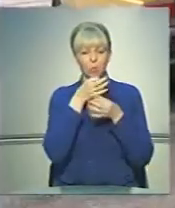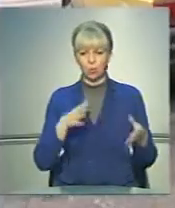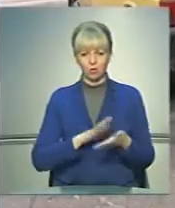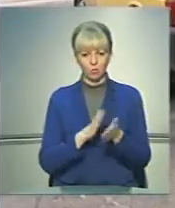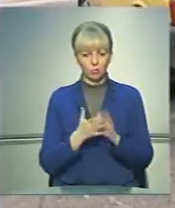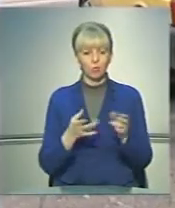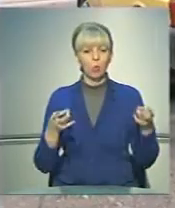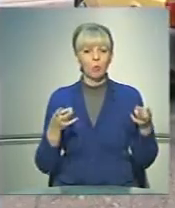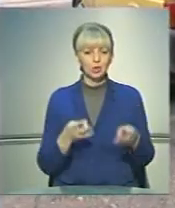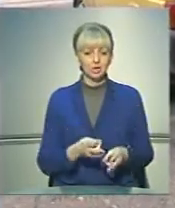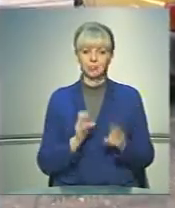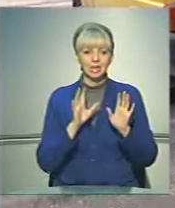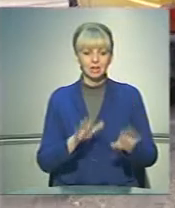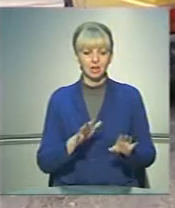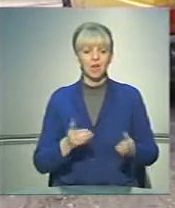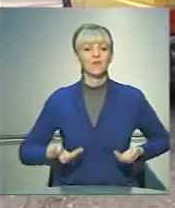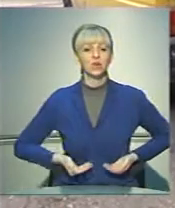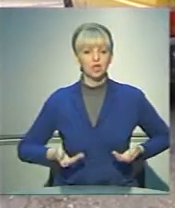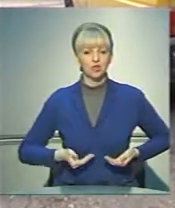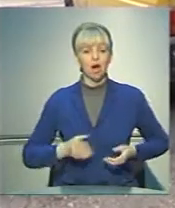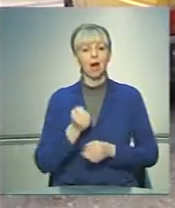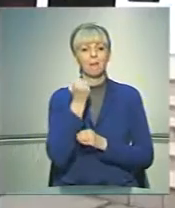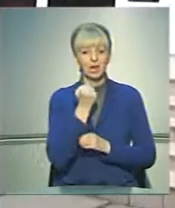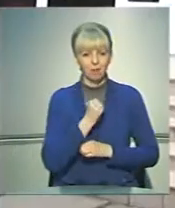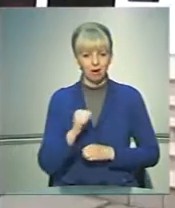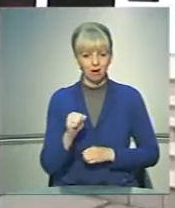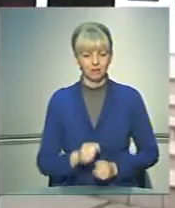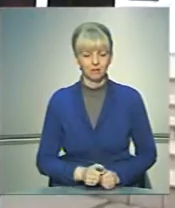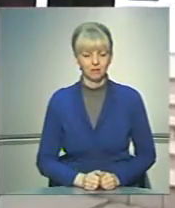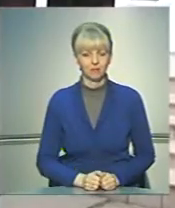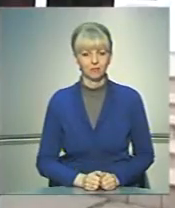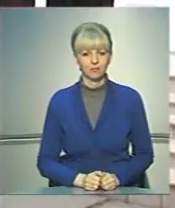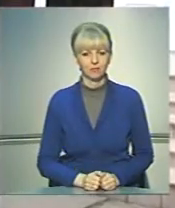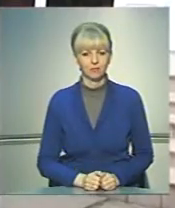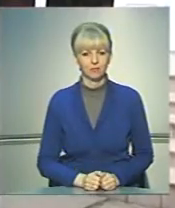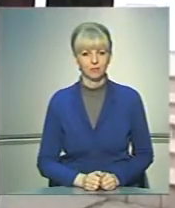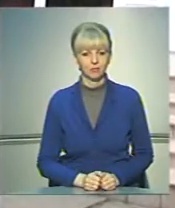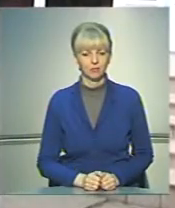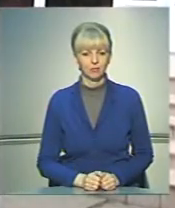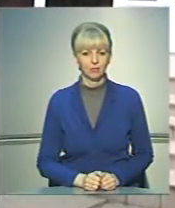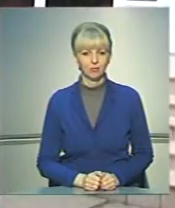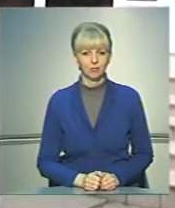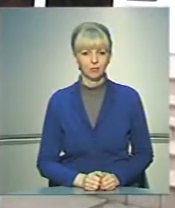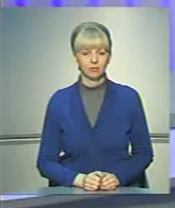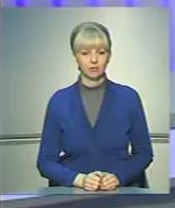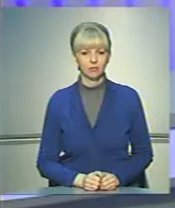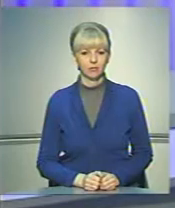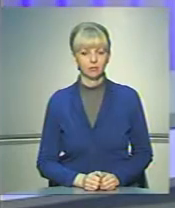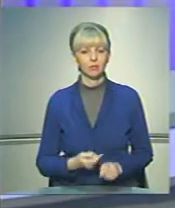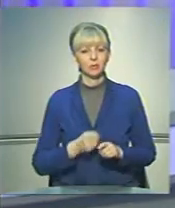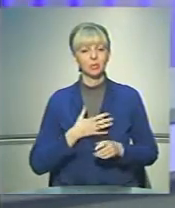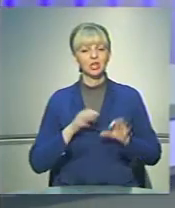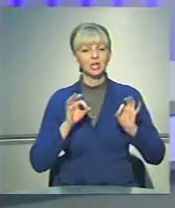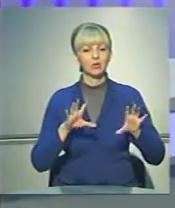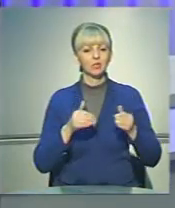умов потрібно не лише виживати, а й перемагати. Петро Голопапа, Назар Волшенюк, телеканал «Буковина». На цьому